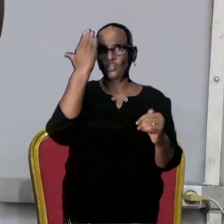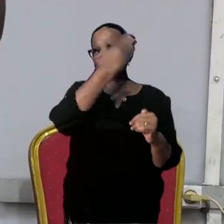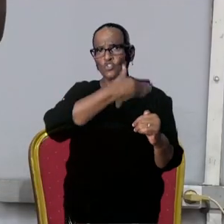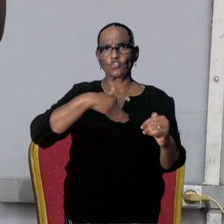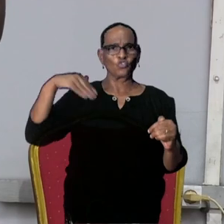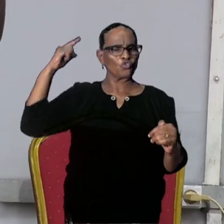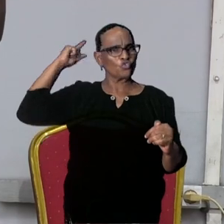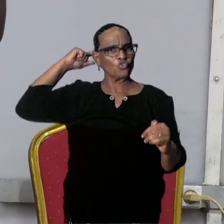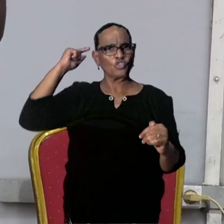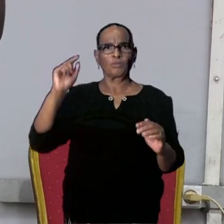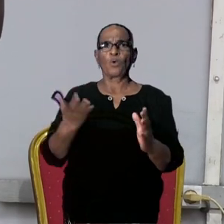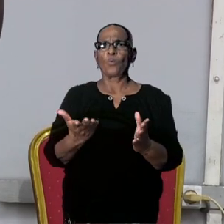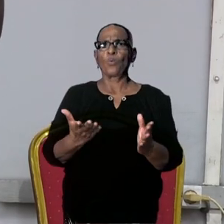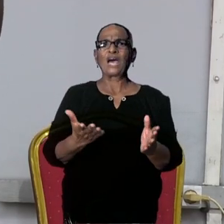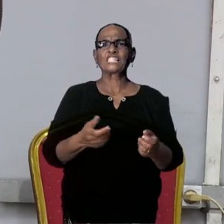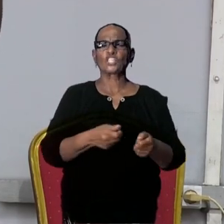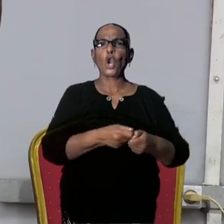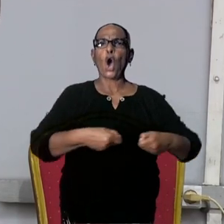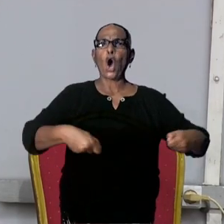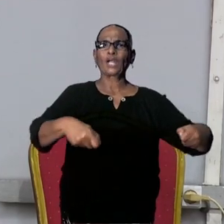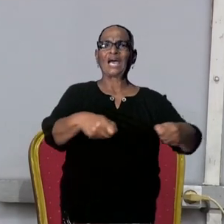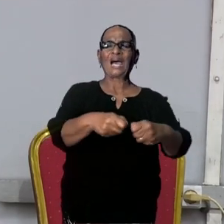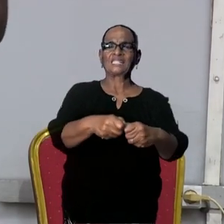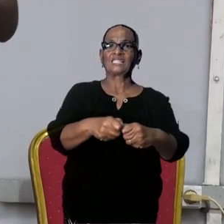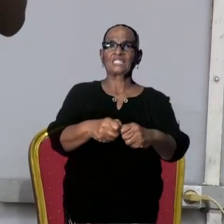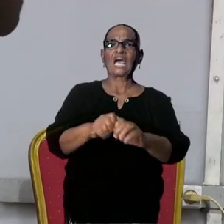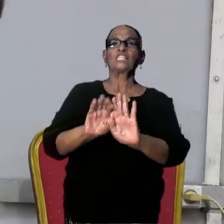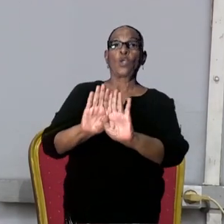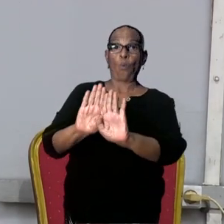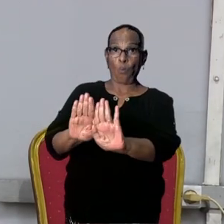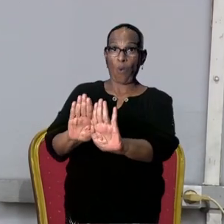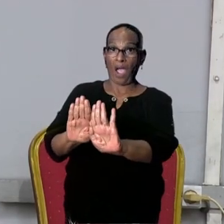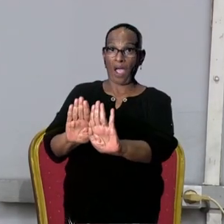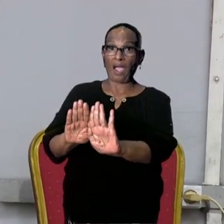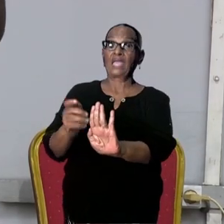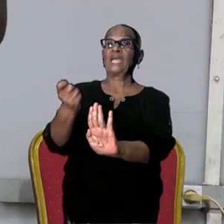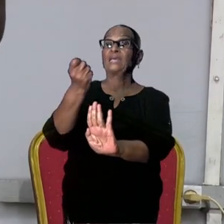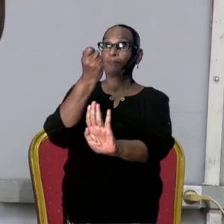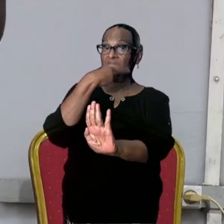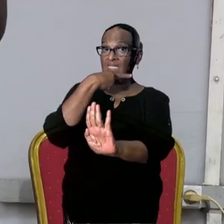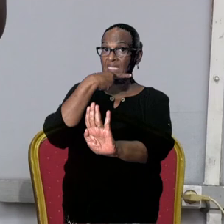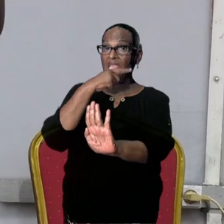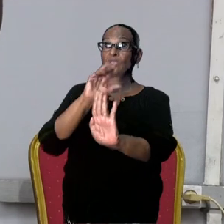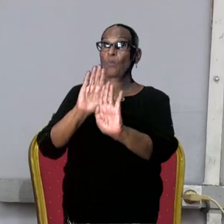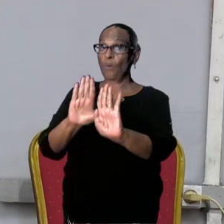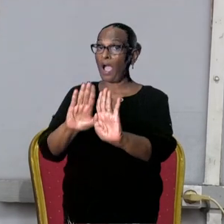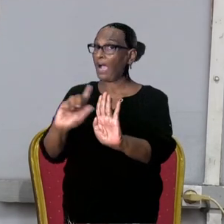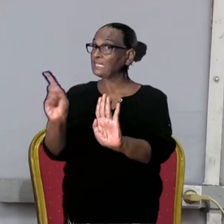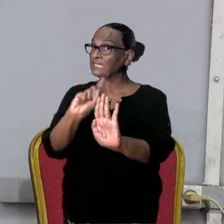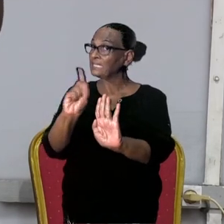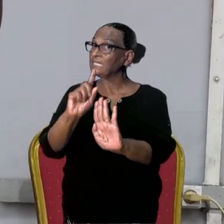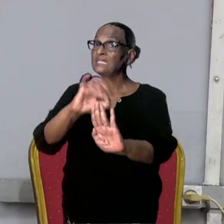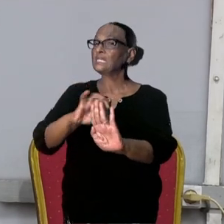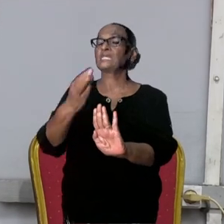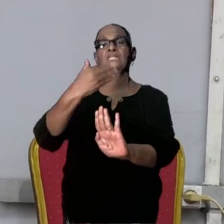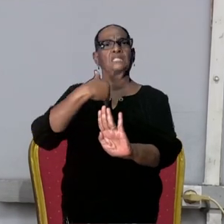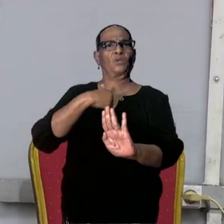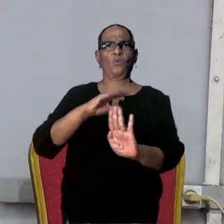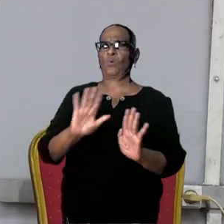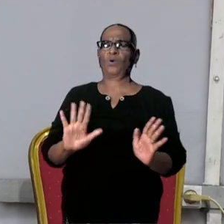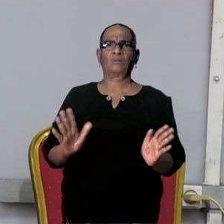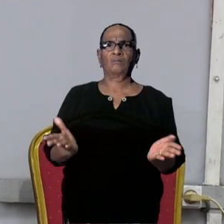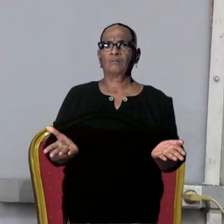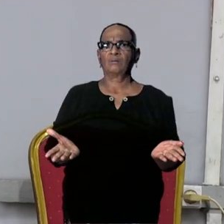speciaal was gecreëerd om de grenzen te bewaken. Dat is op de een of andere